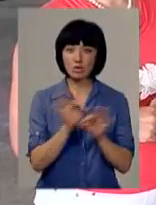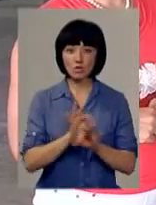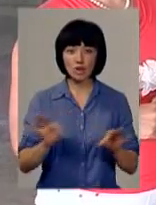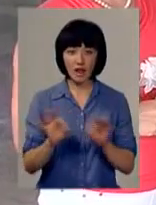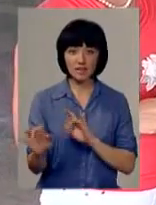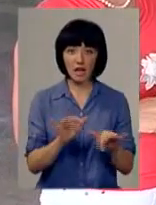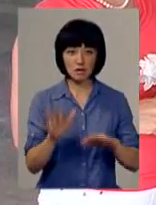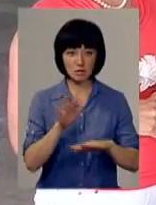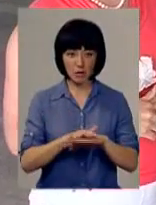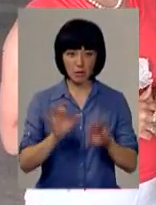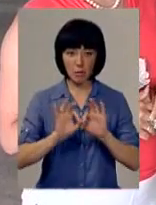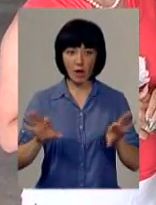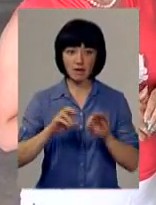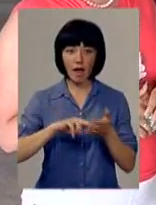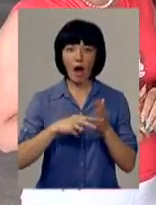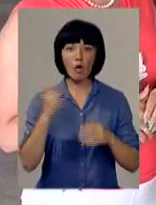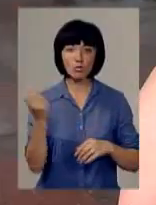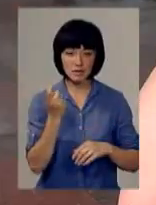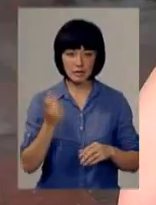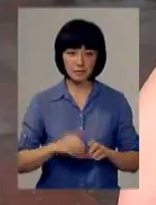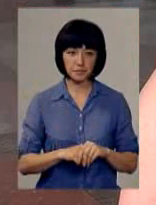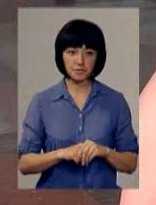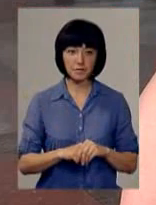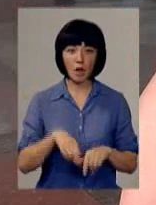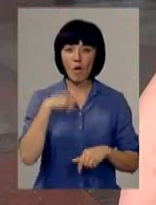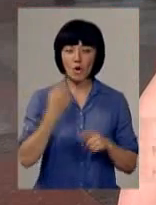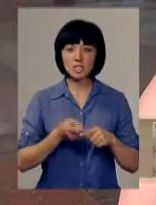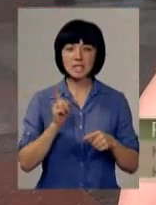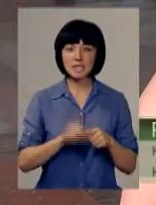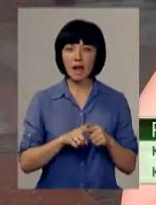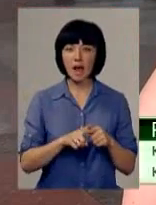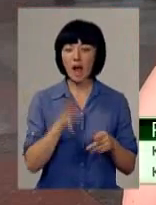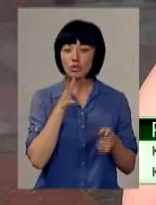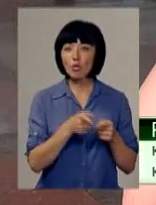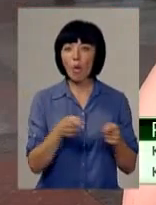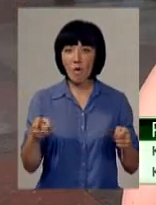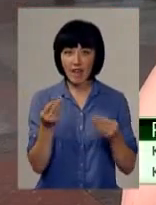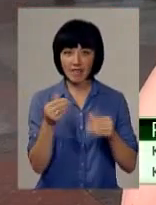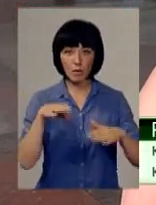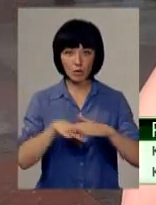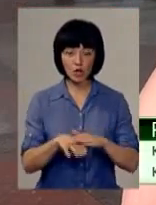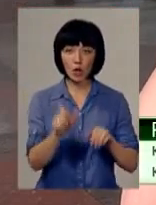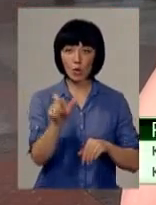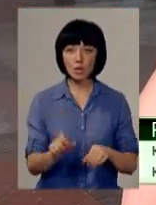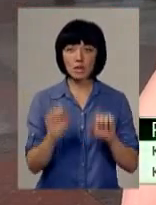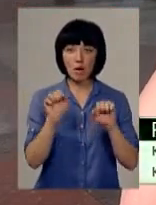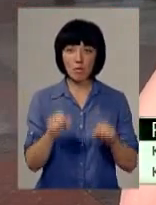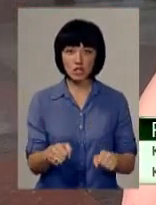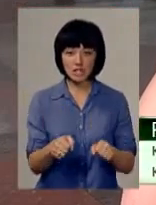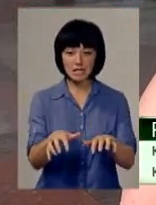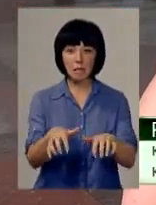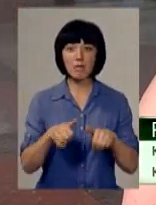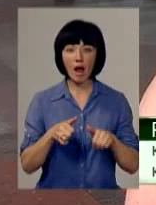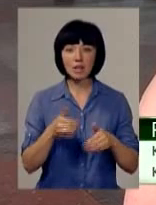діяльності банків, пояснюють економісти-теоретики. Говориться, що це строковий депозит, в той же час людина може його зняти достроково.